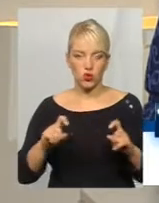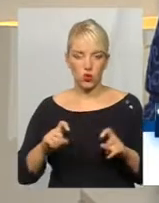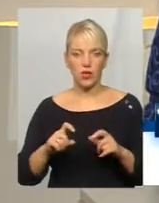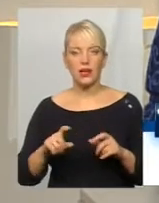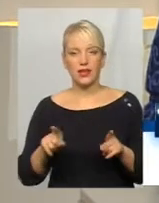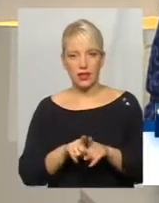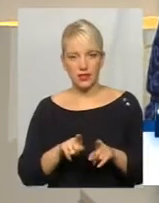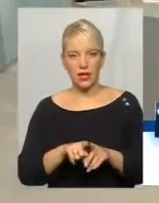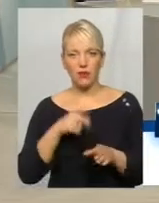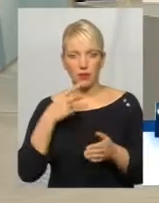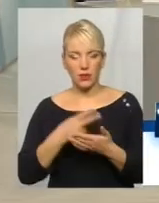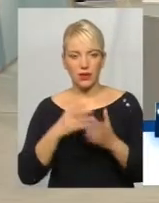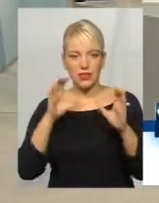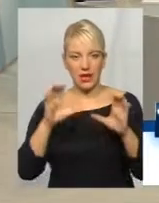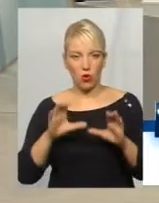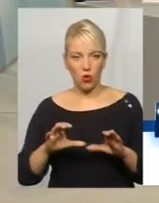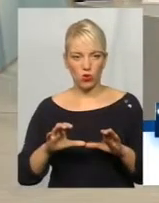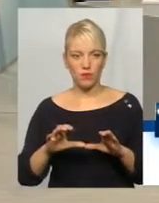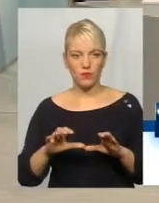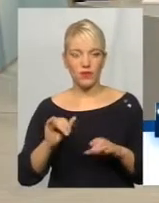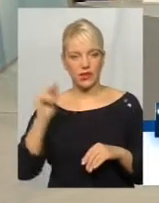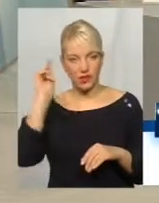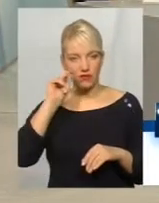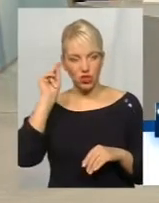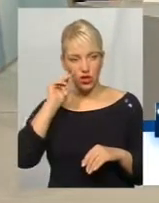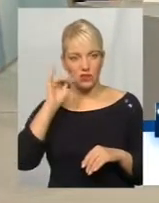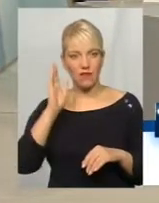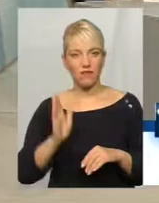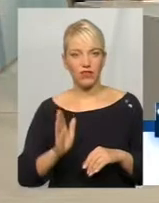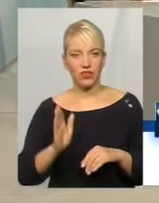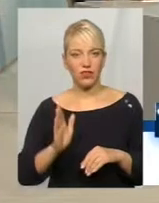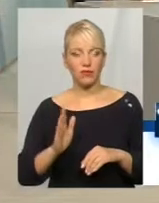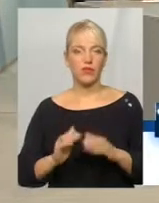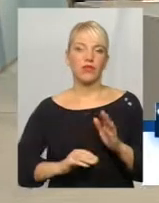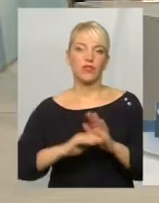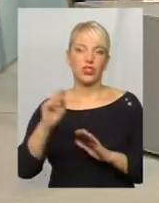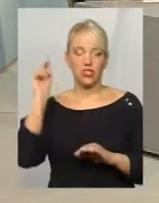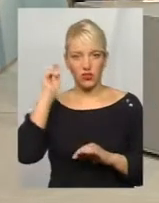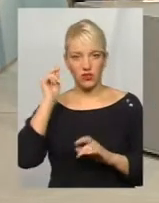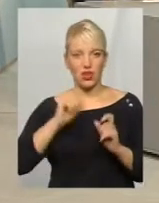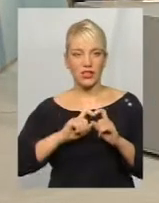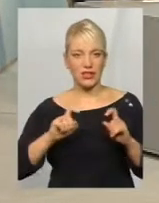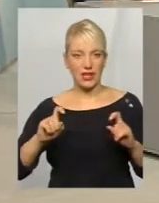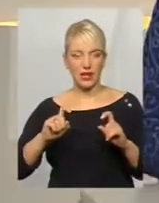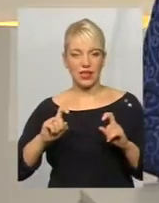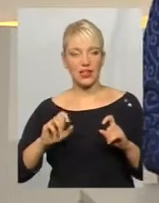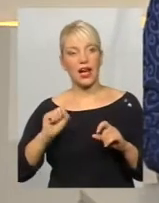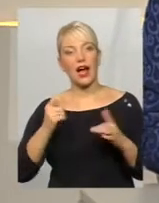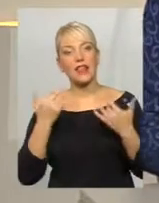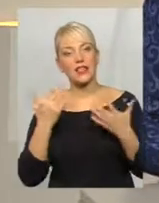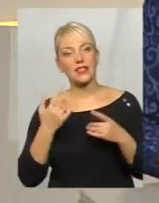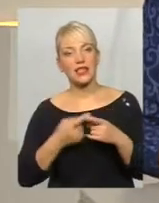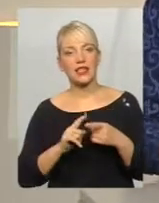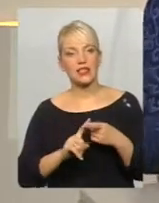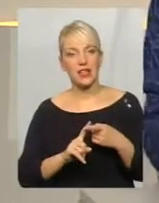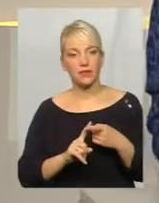передбачено законом і навчання в вищих навчальних закладах. А наскільки це